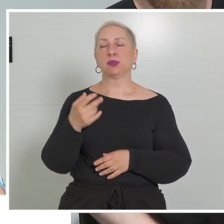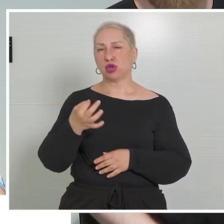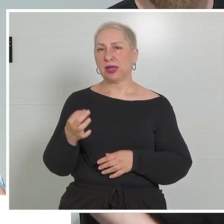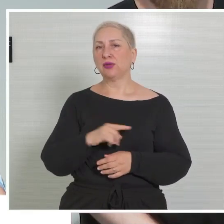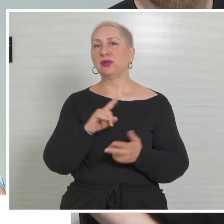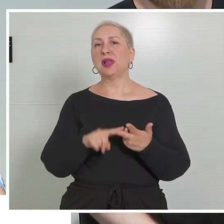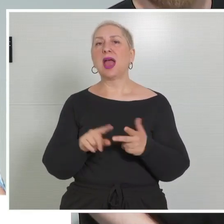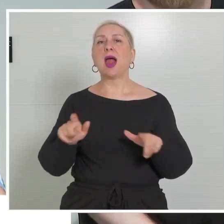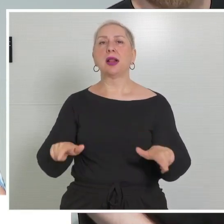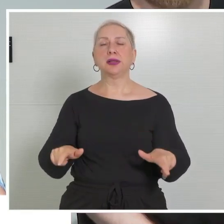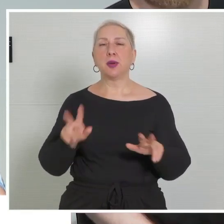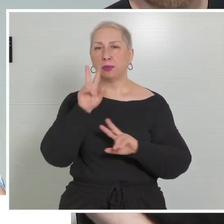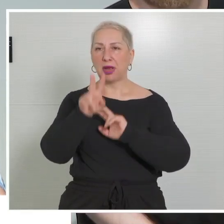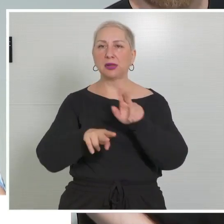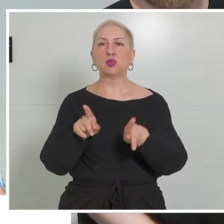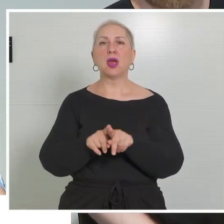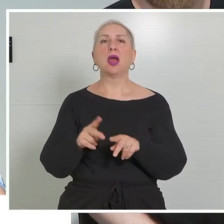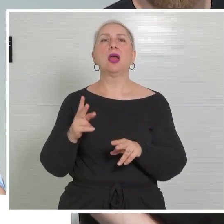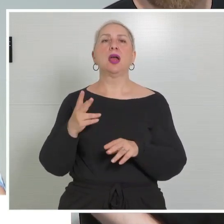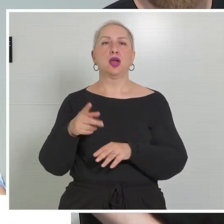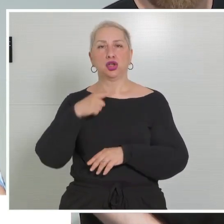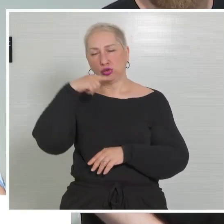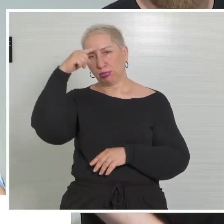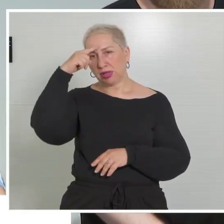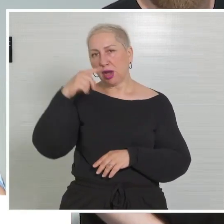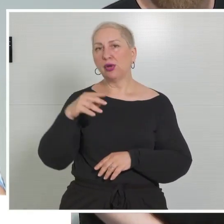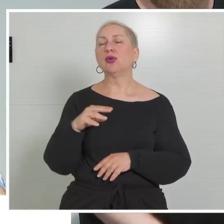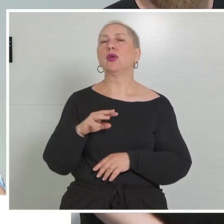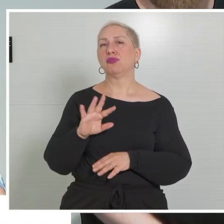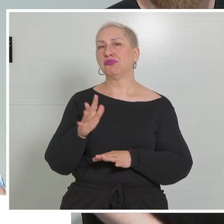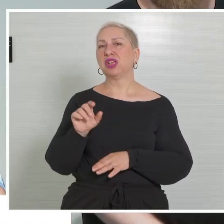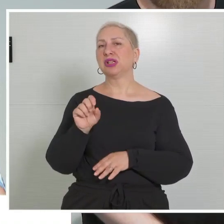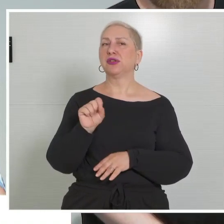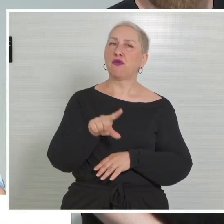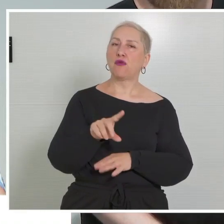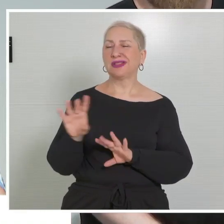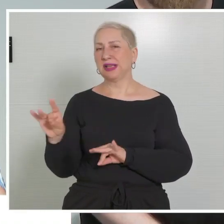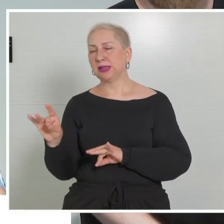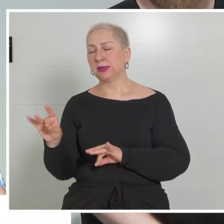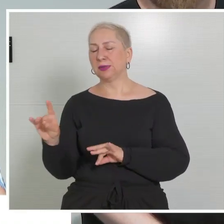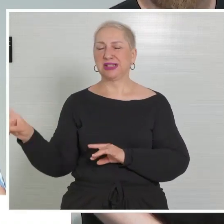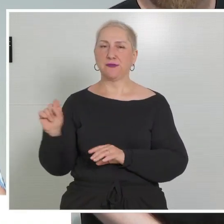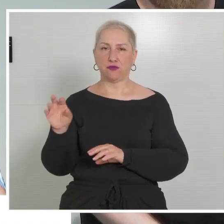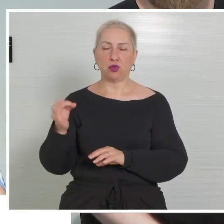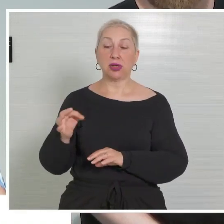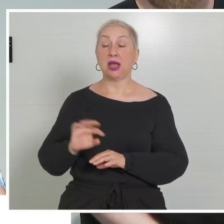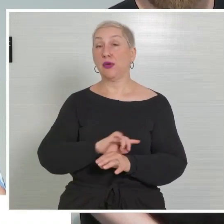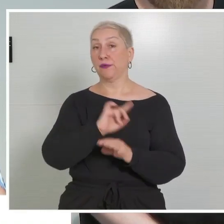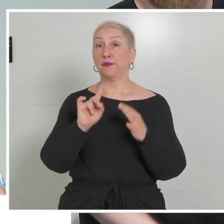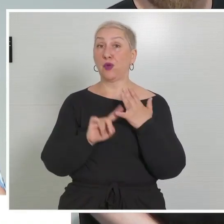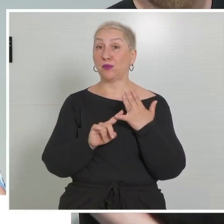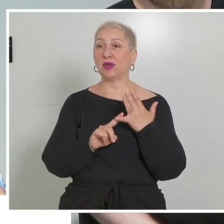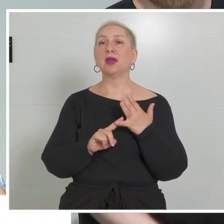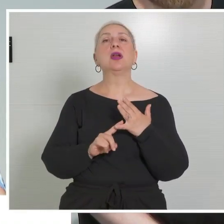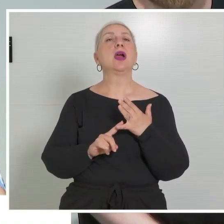Altenbetreuung und die Krankenanstalten auf Platz 4 mit rund 12 bzw. 10 Prozent und auf Platz 5 die